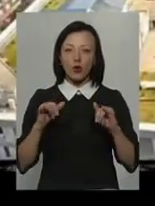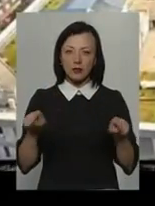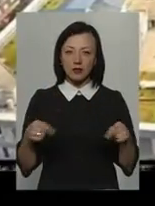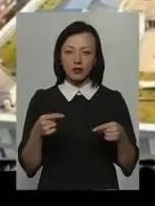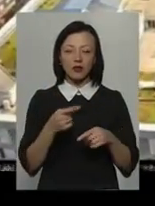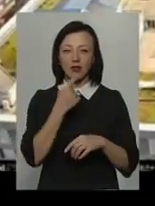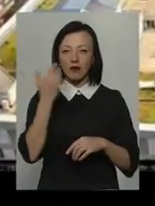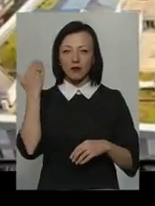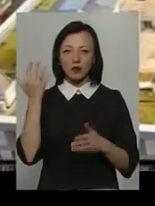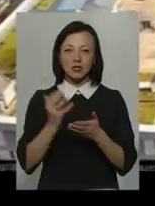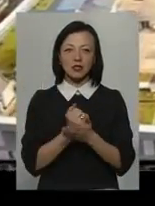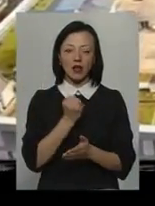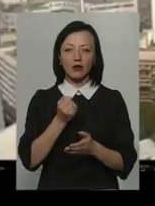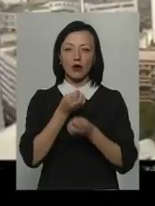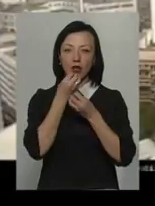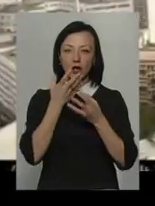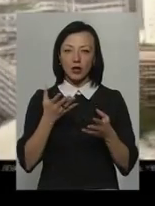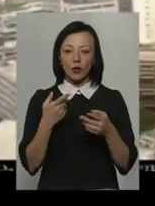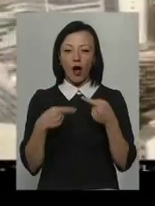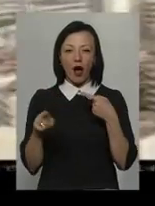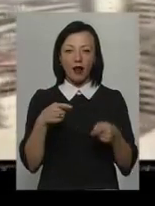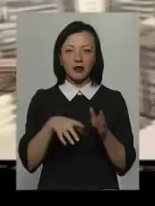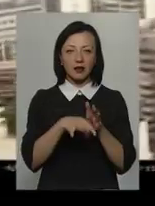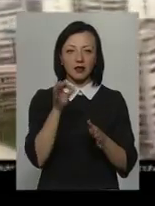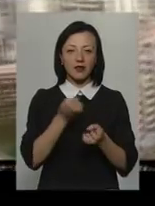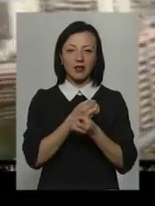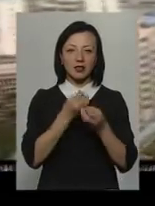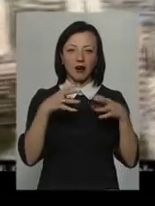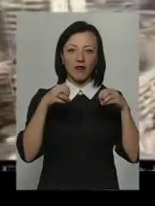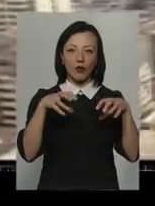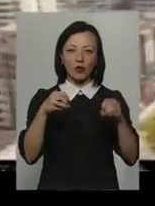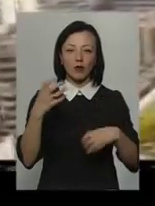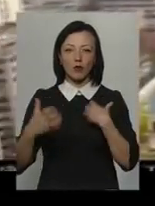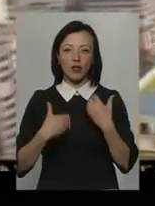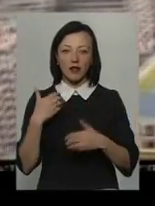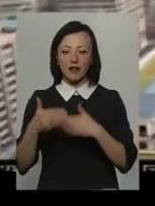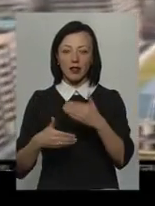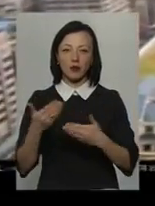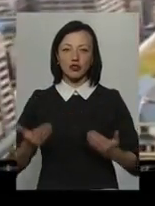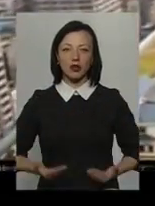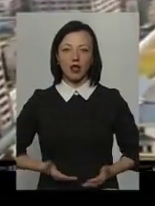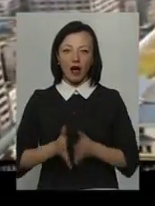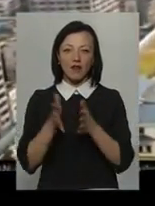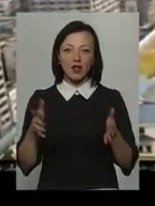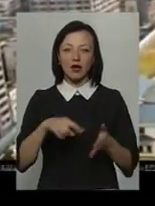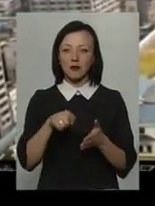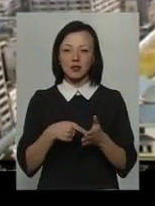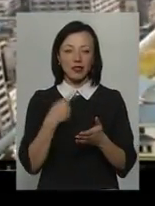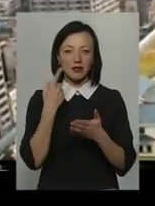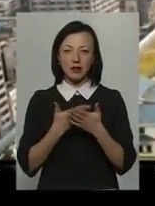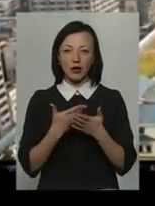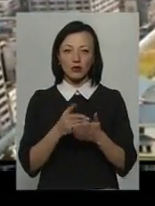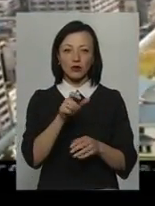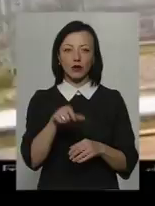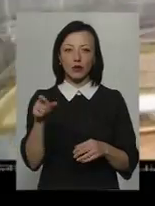давно було знайдено гідну альтернативу. Яскравій вогні і бурхливий темп життя мегаполісів вже не здаються людям